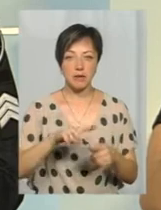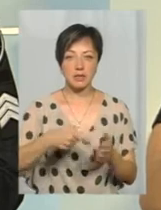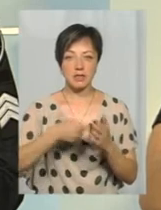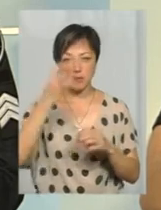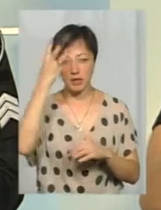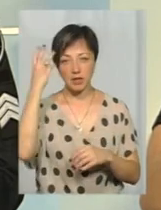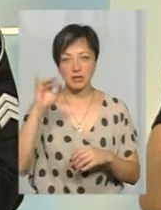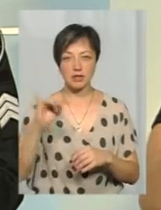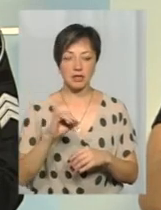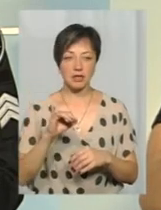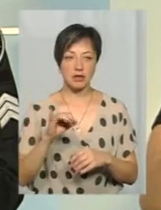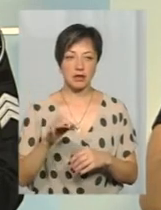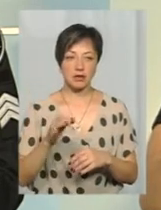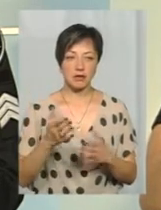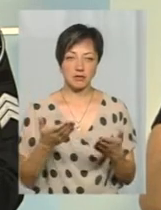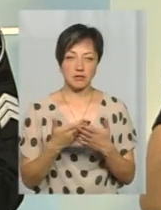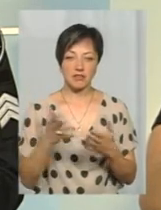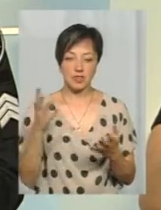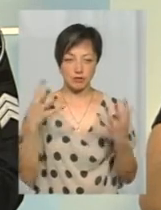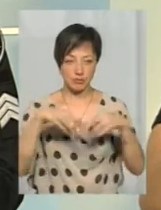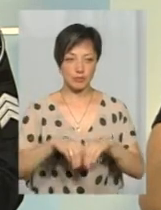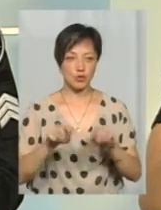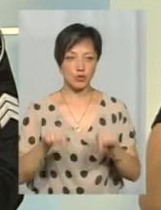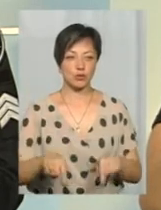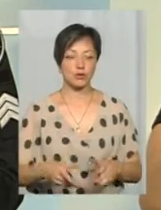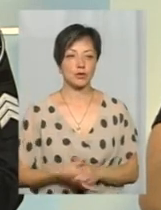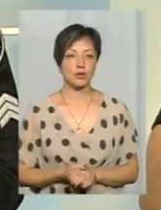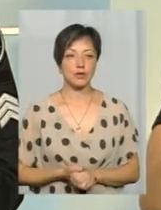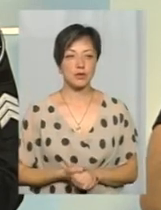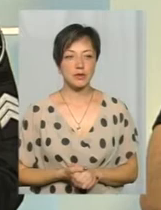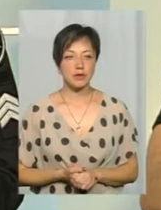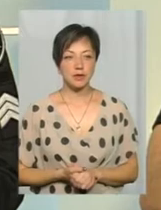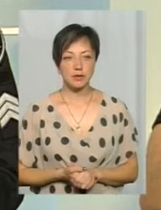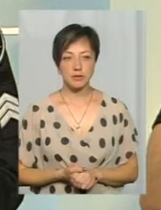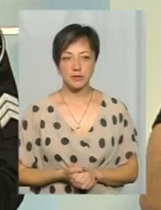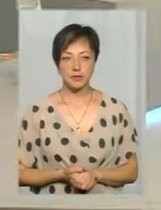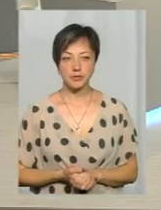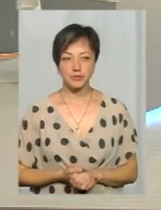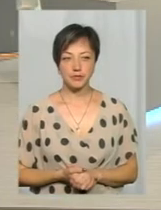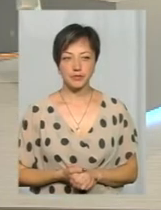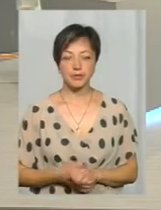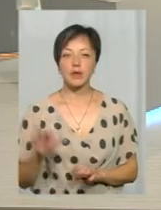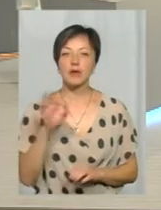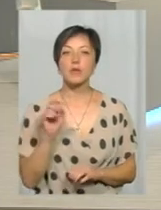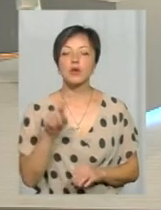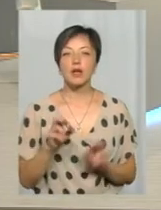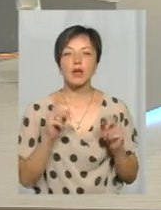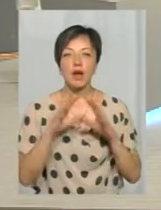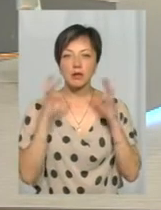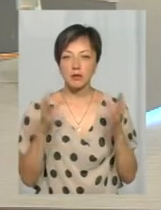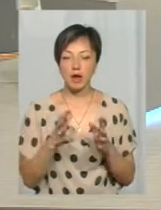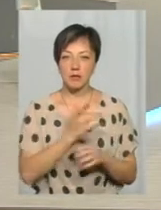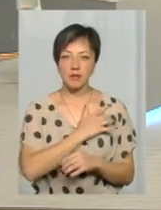Хмельницький, і обласний центр, тобто всі практично знаходяться тут. Проте, як дбають приватні